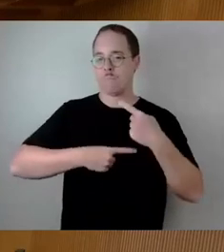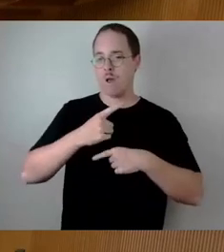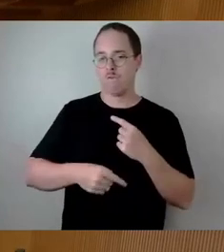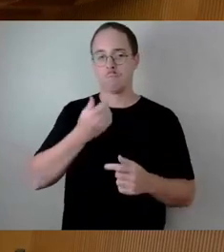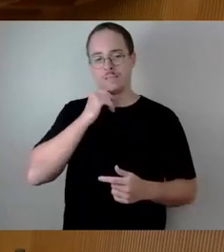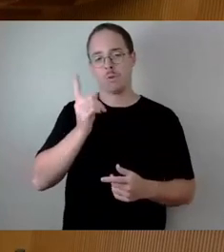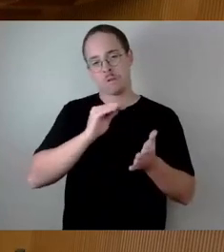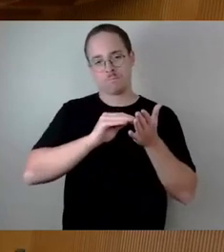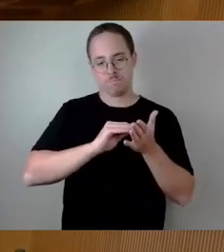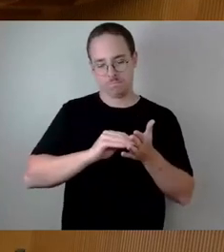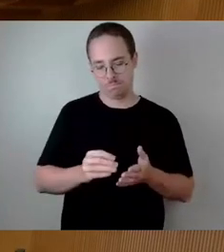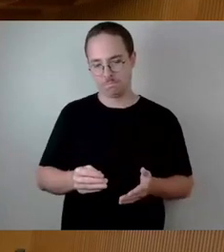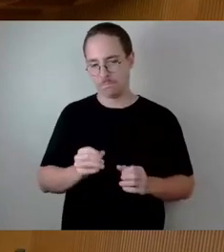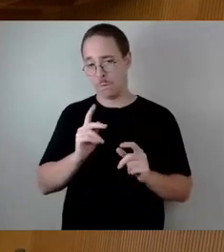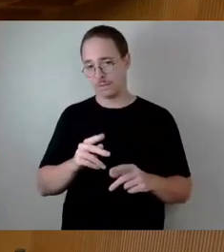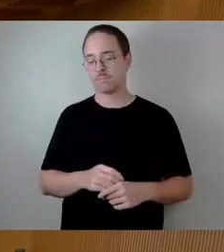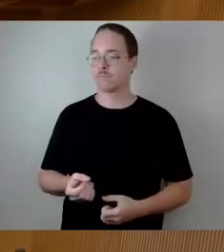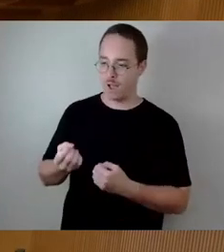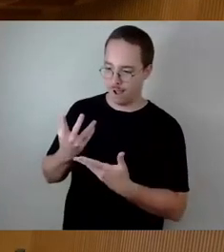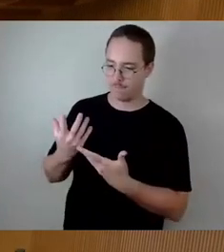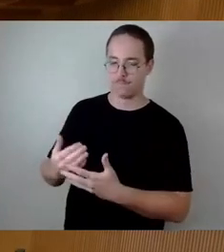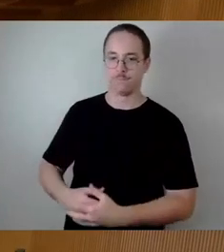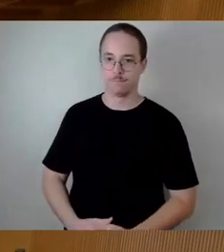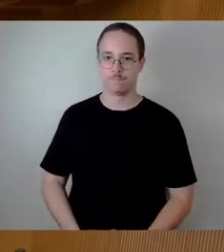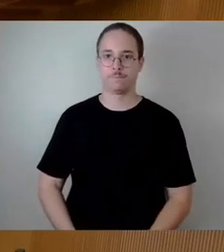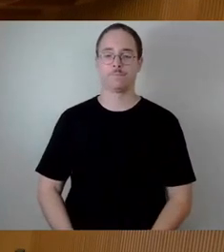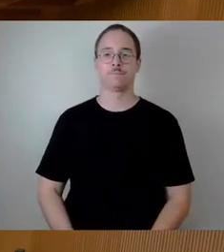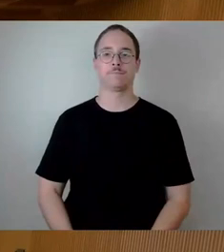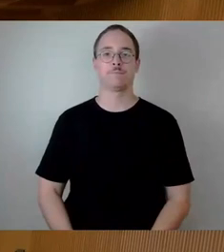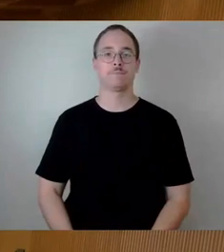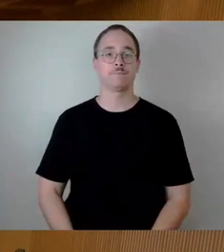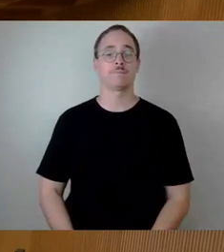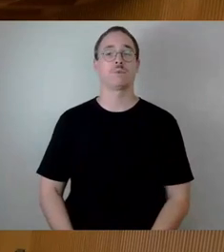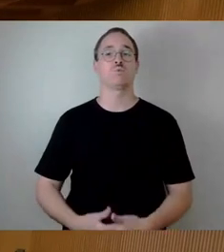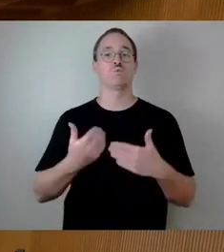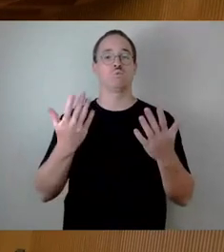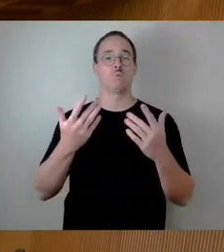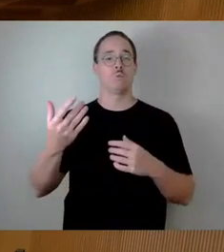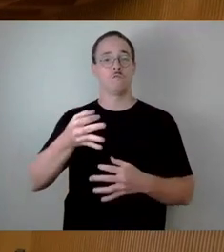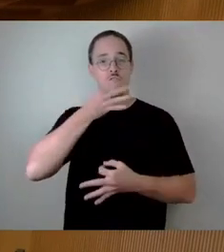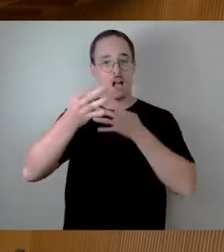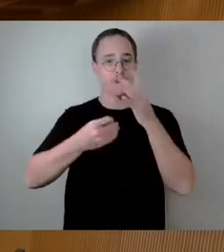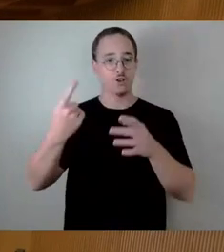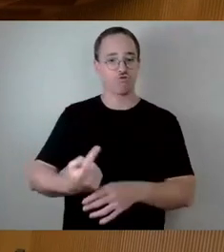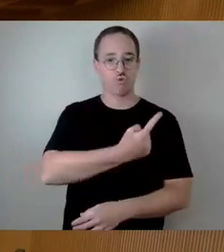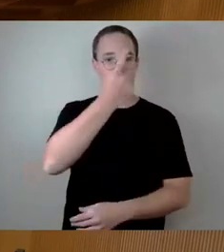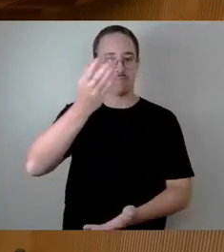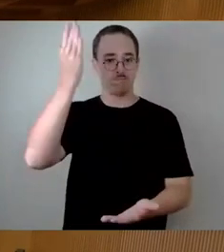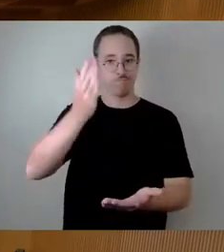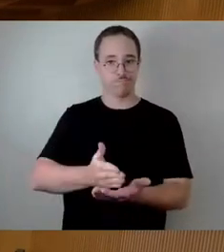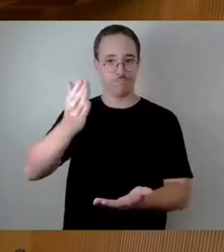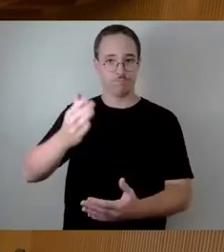werden wir machen, Herr Klau. So, damit ist die Fragestunde beendet und wir kommen